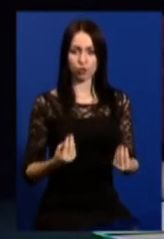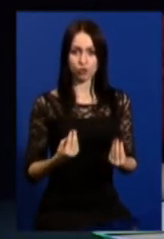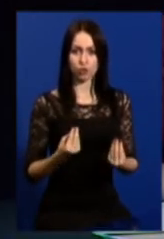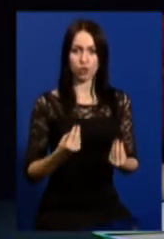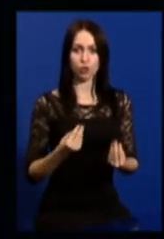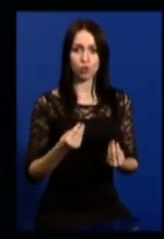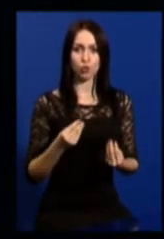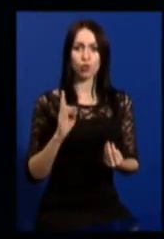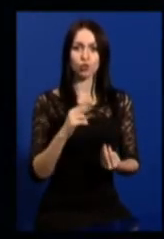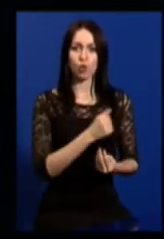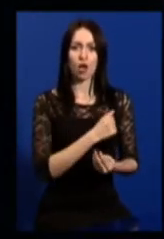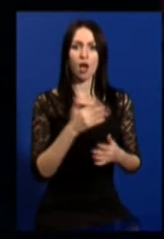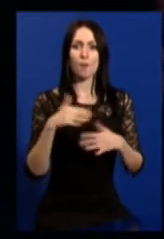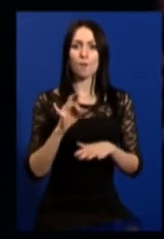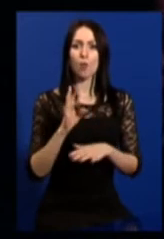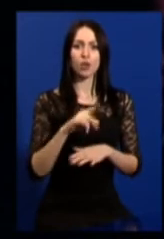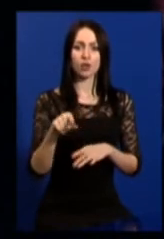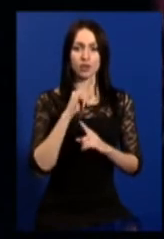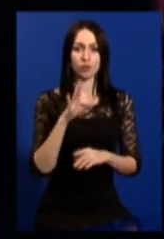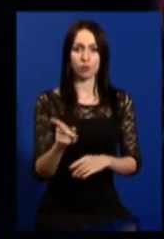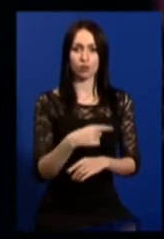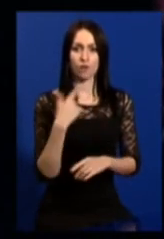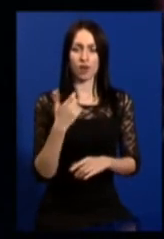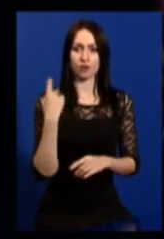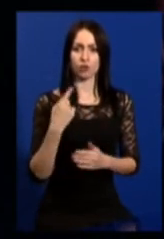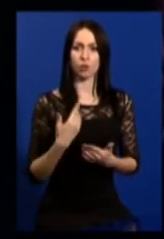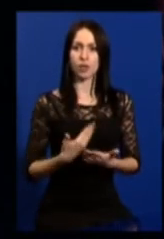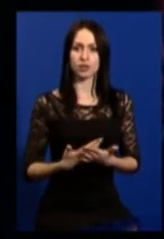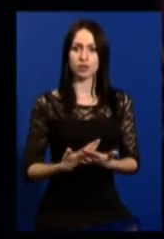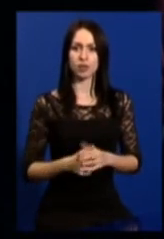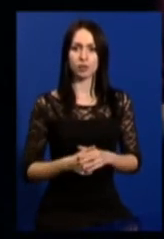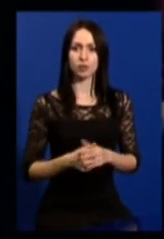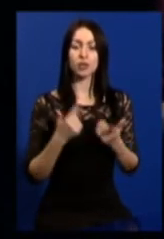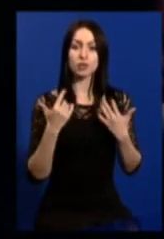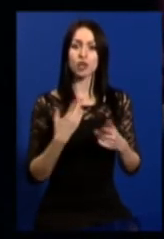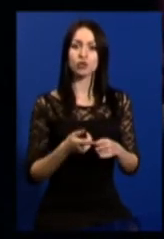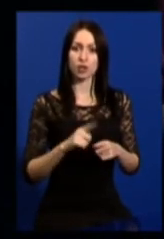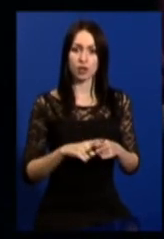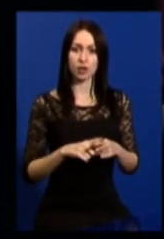Моряки не будуть призовуватися і мобілізуватися в Харківській області. Значить, це